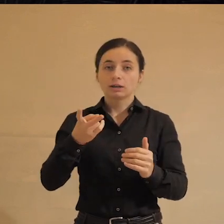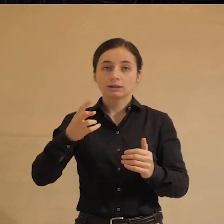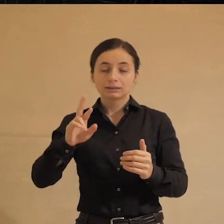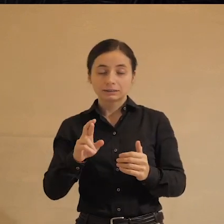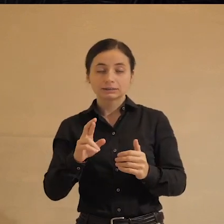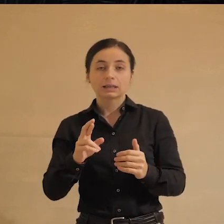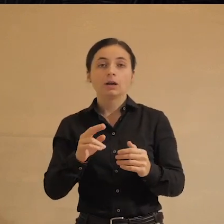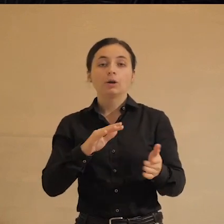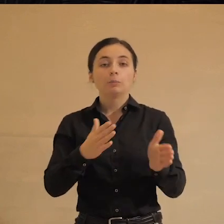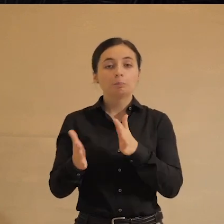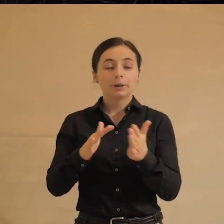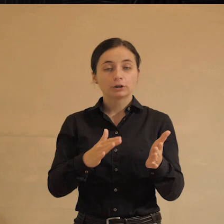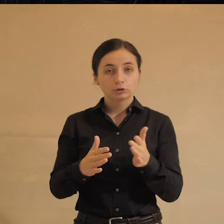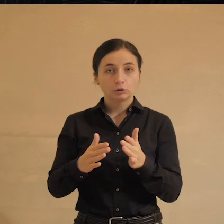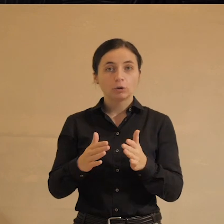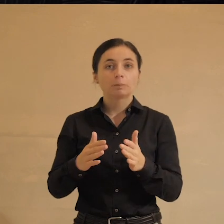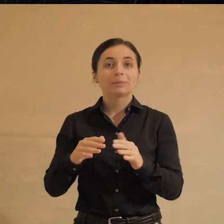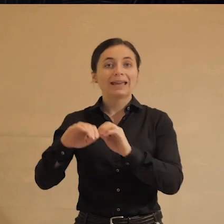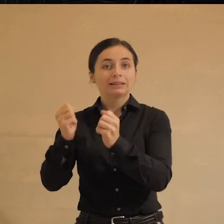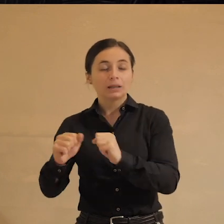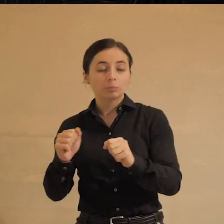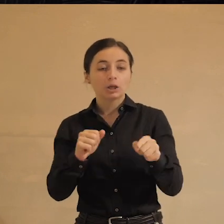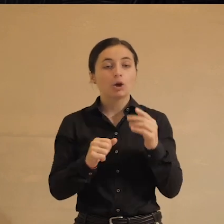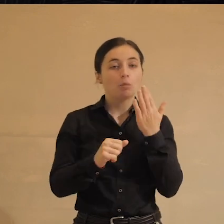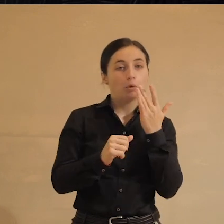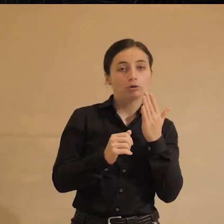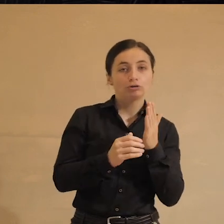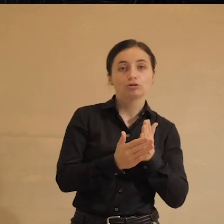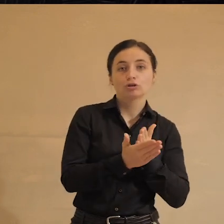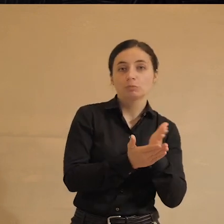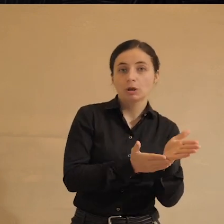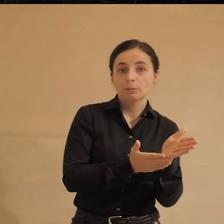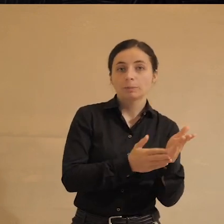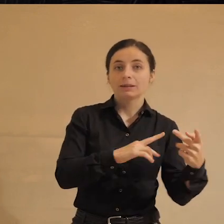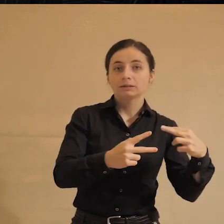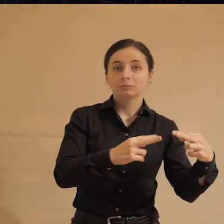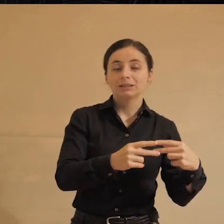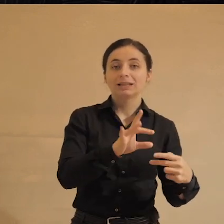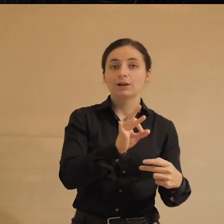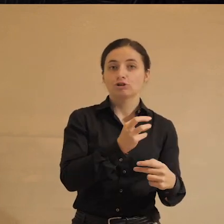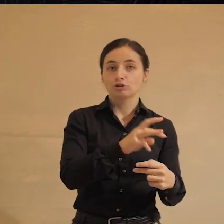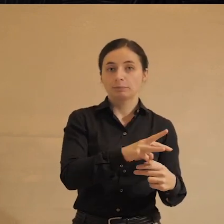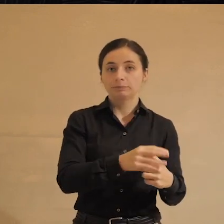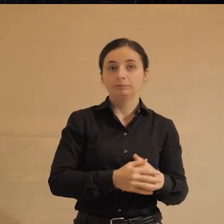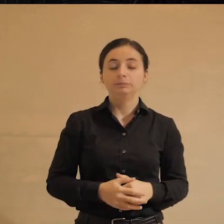цифровизации и политическими процессами, но сменами политических режимов?